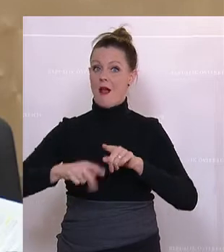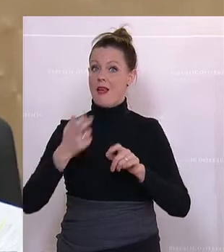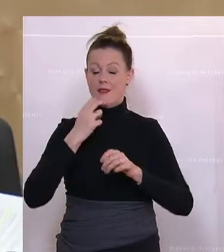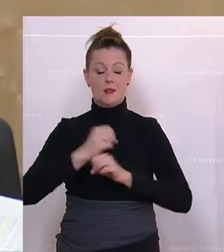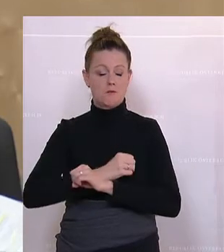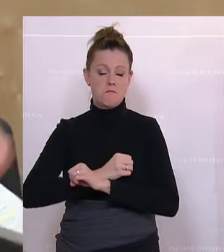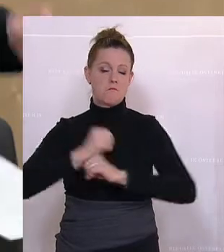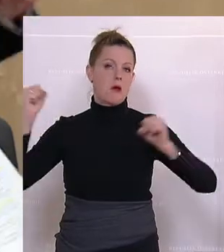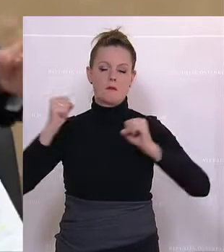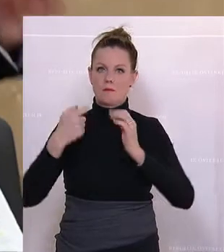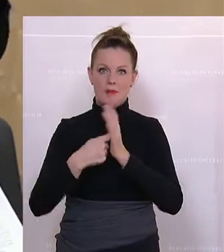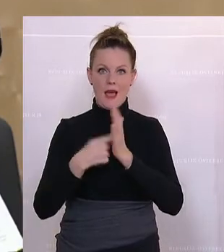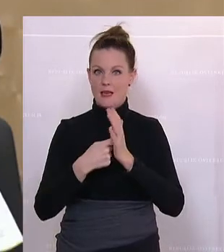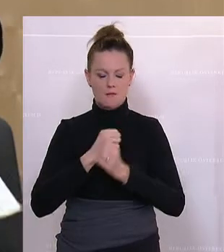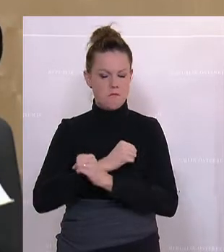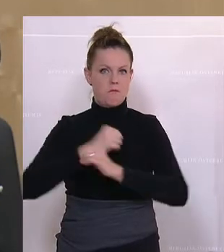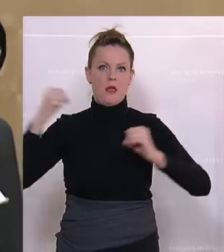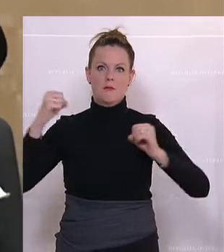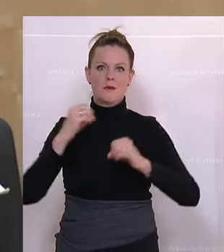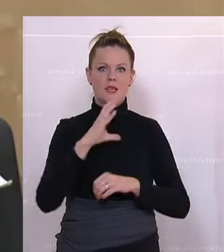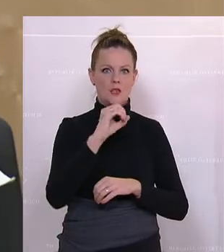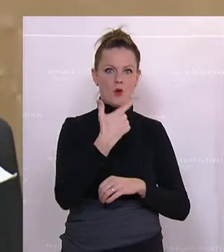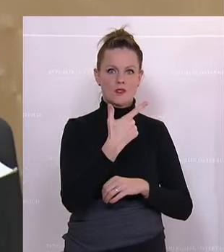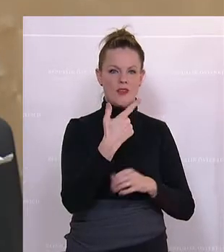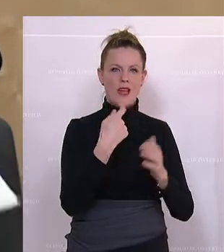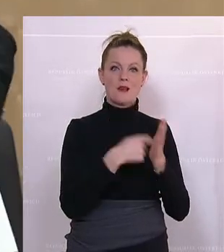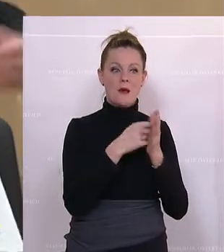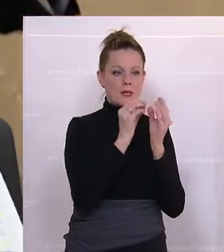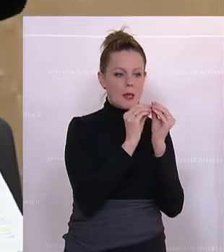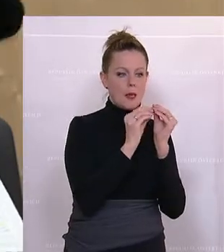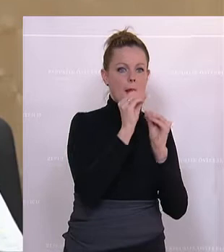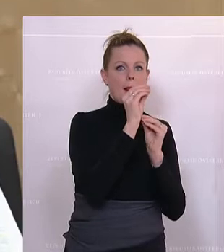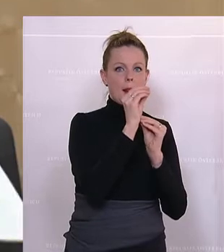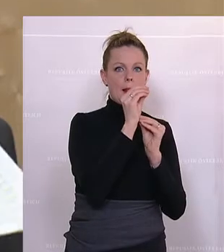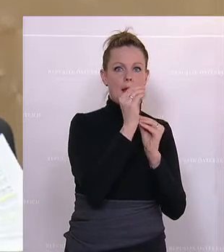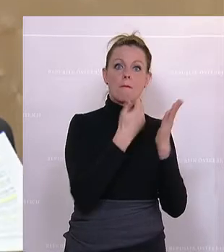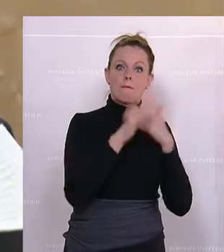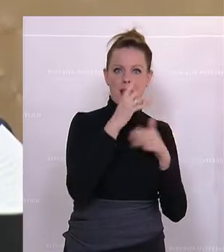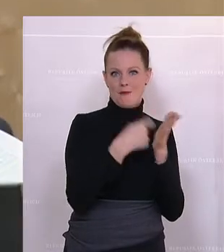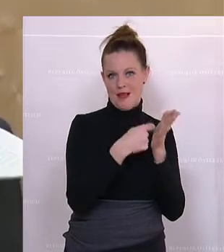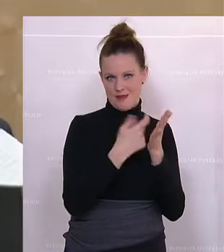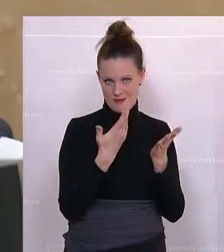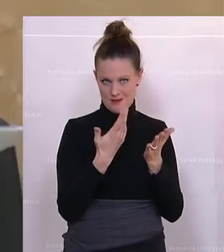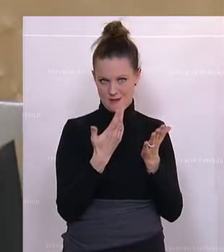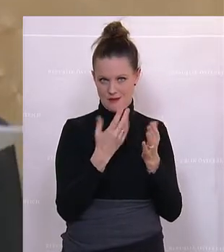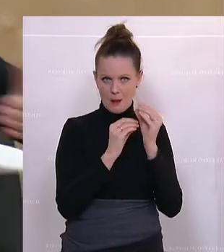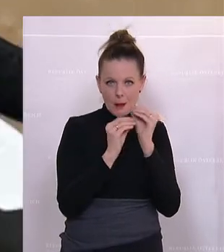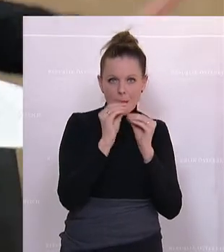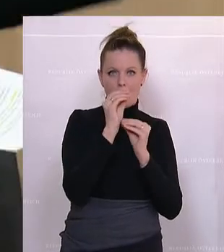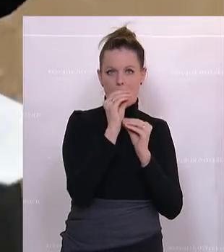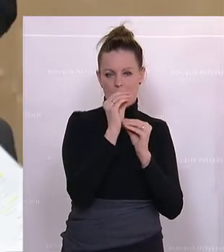erleben wir es, dann wird die CO2-Bepreisung geringer angehoben. Würde, was aber gar nicht ausgeschlossen ist,